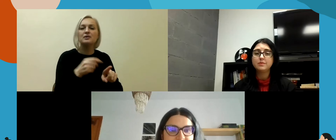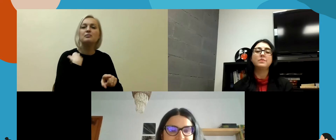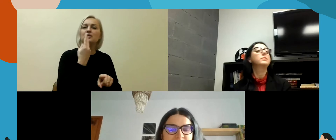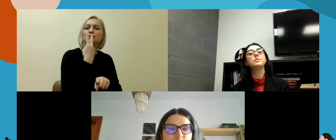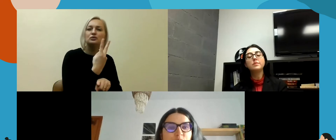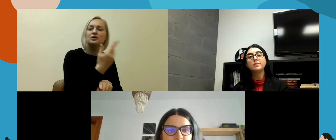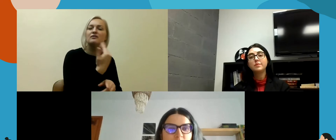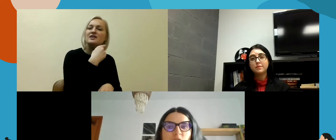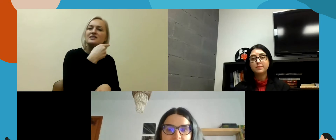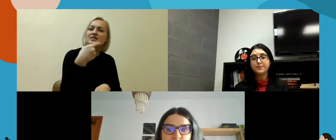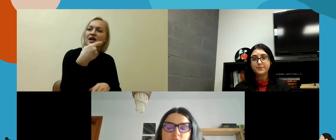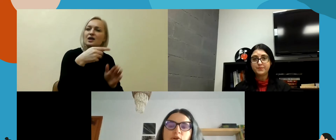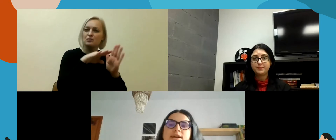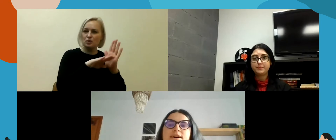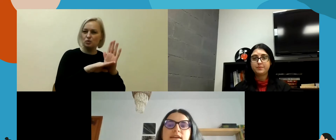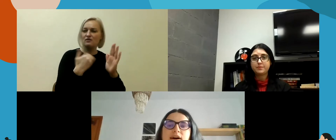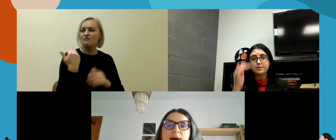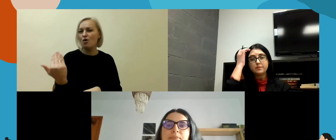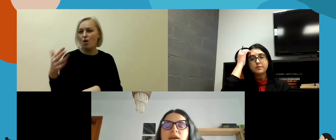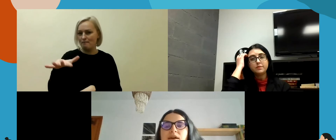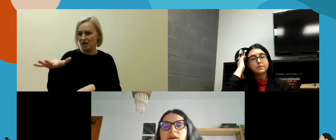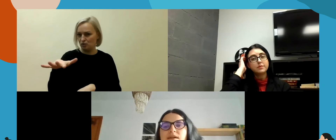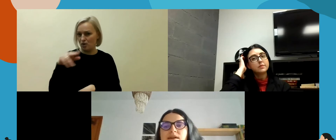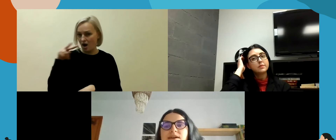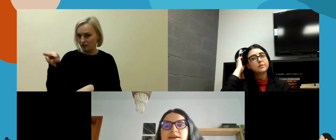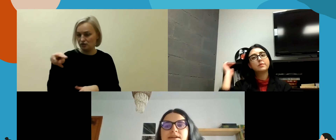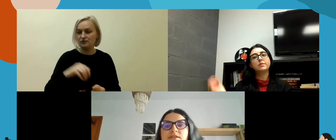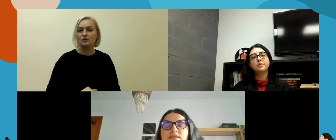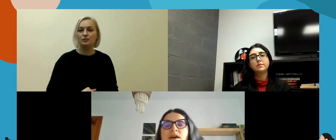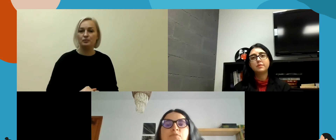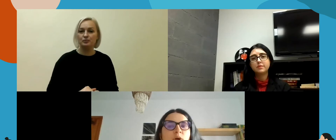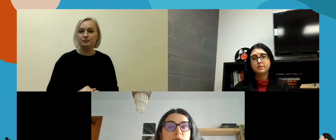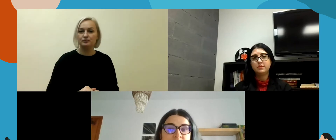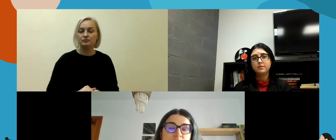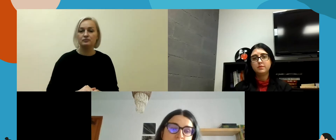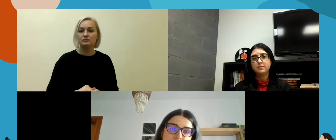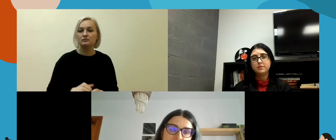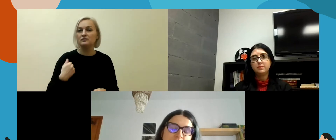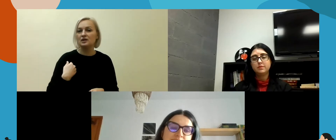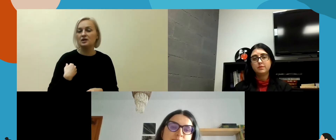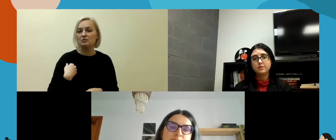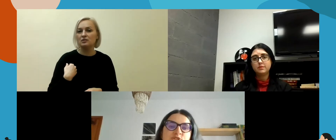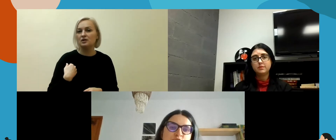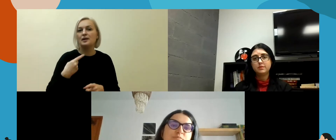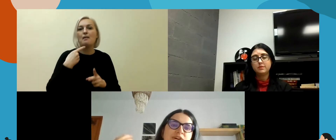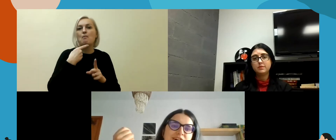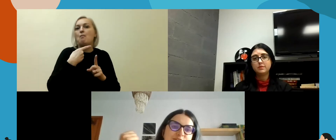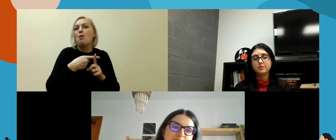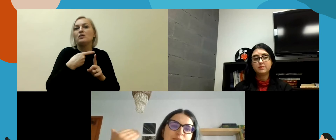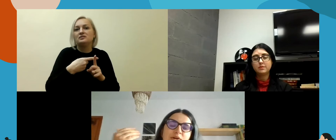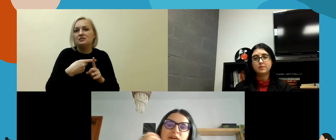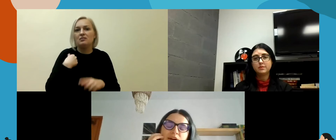nuostatas tam tikrų bendruomenio atžvilgių. Ir nebuvom pozityviai nustebinti. Ta prasme, mes žinom,